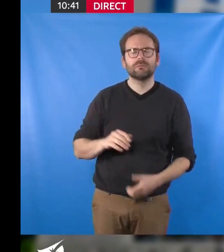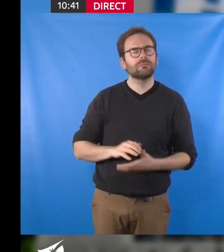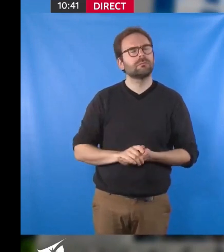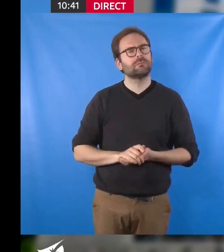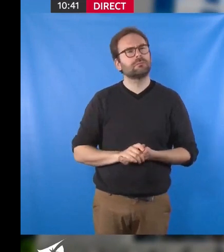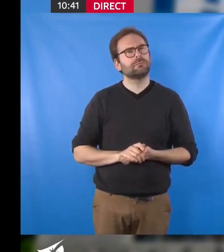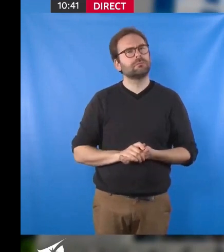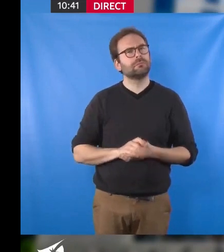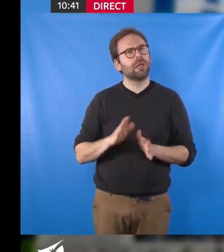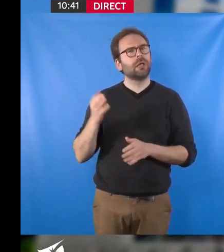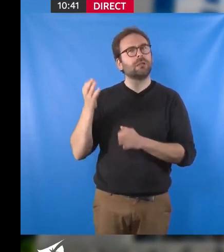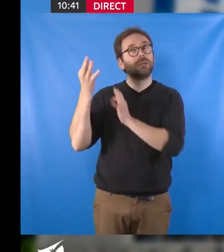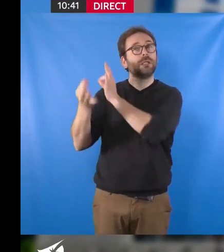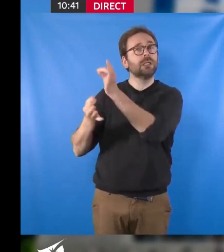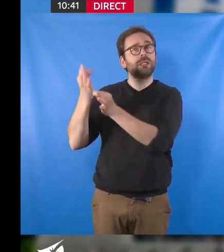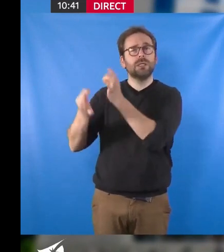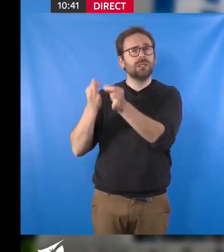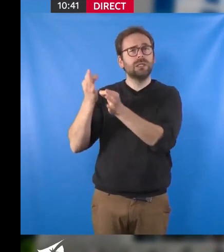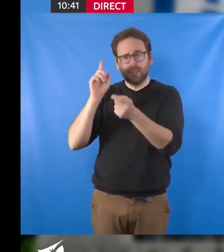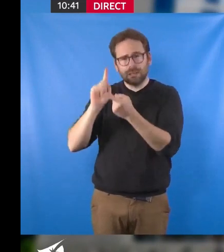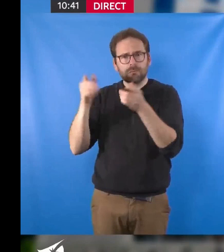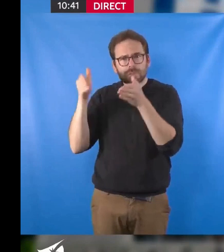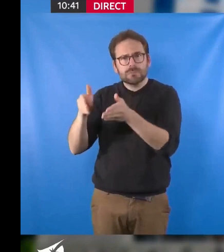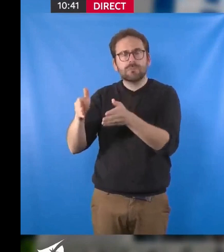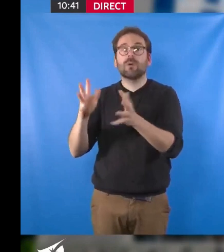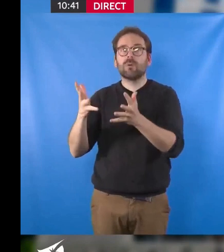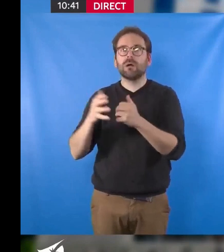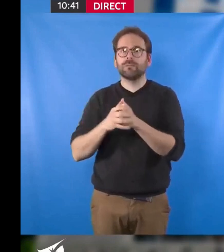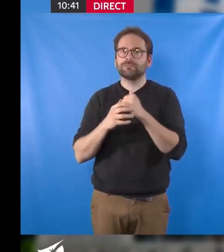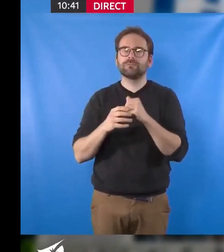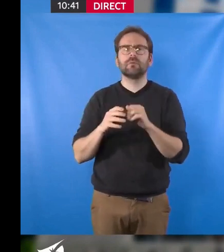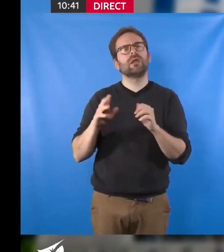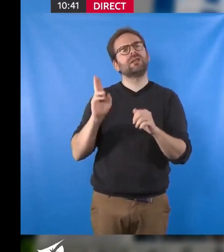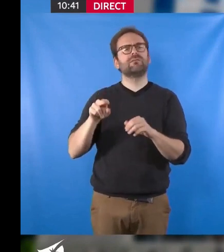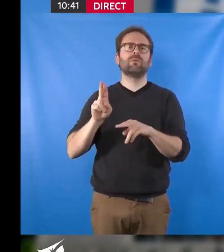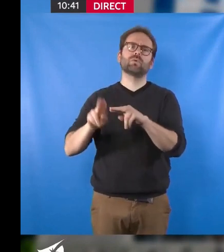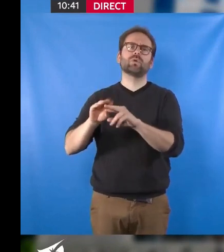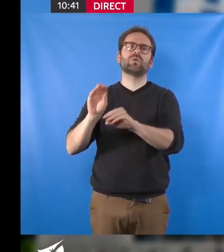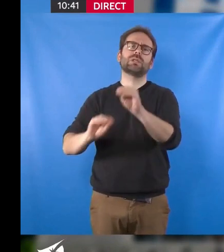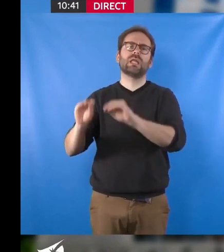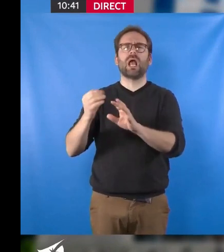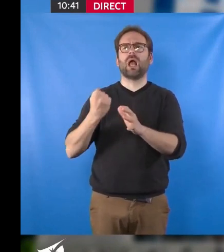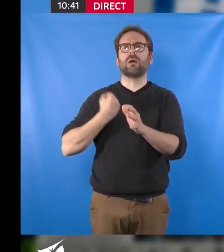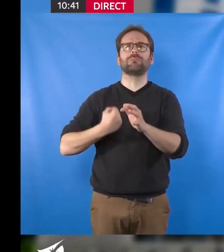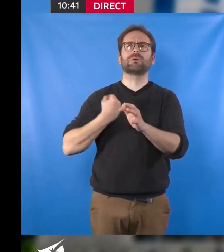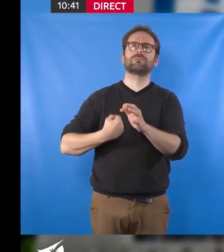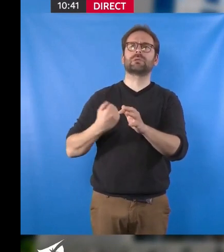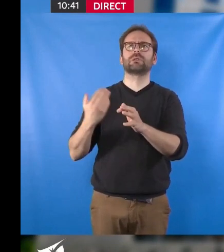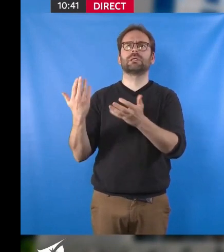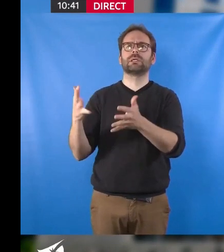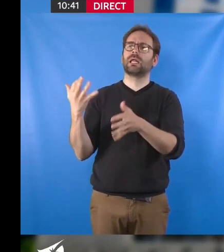seulement sous l'angle et sur le volet de l'entretien de ces secteurs, et de la dégradation de ces